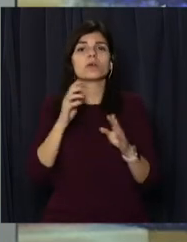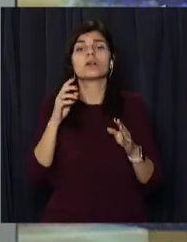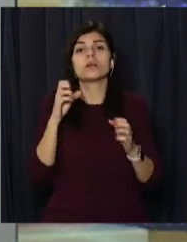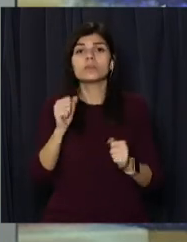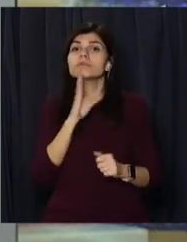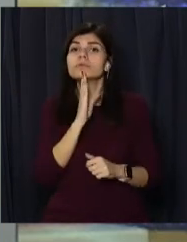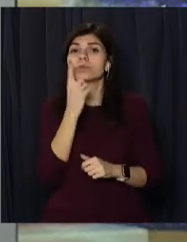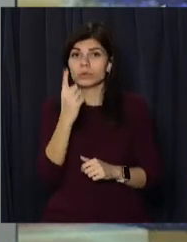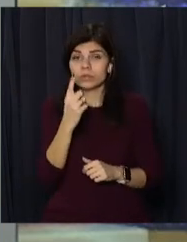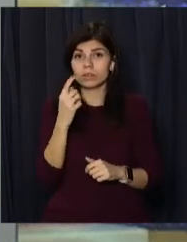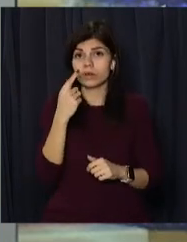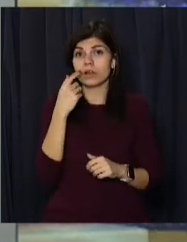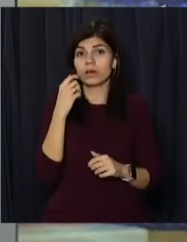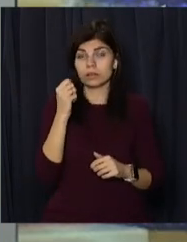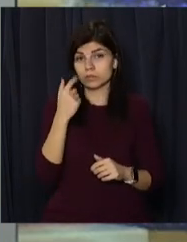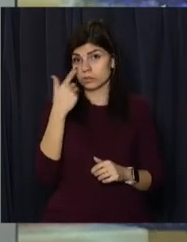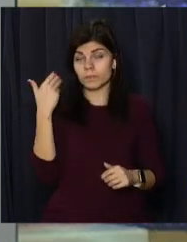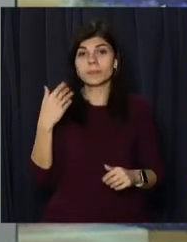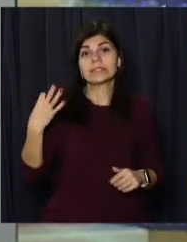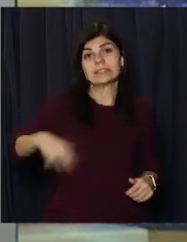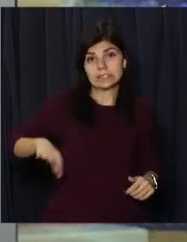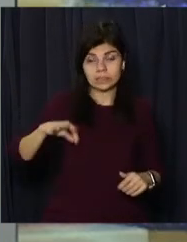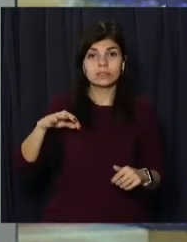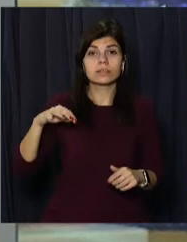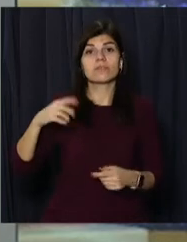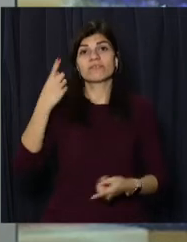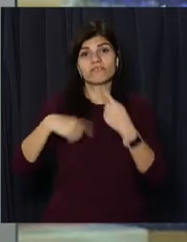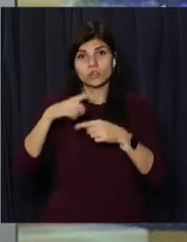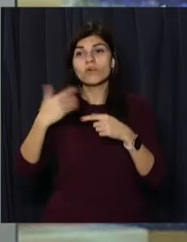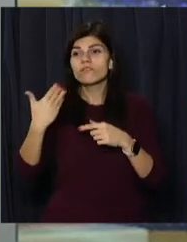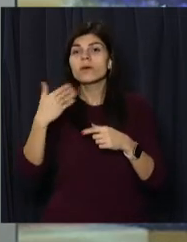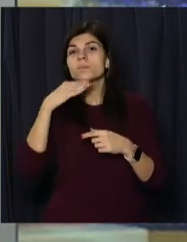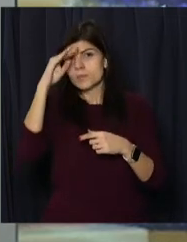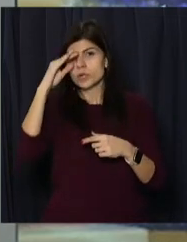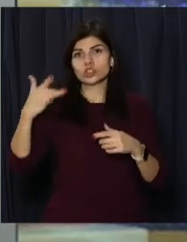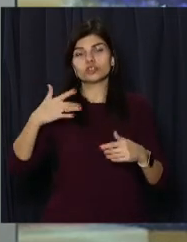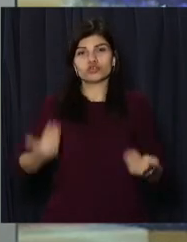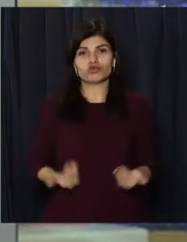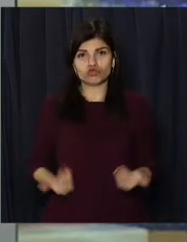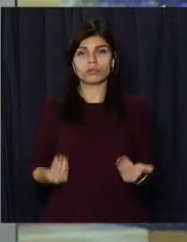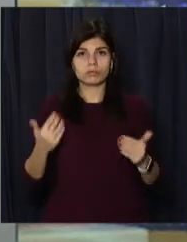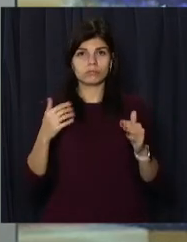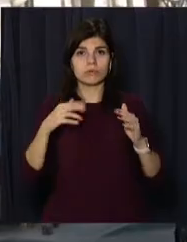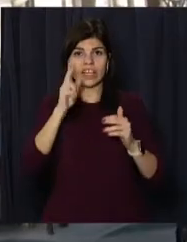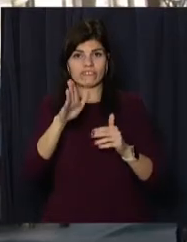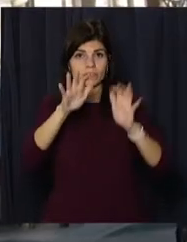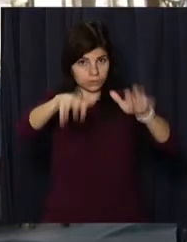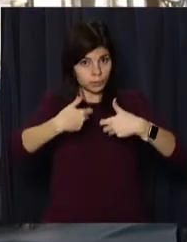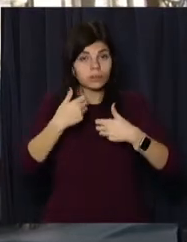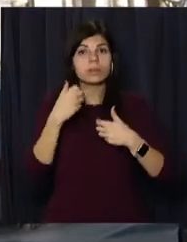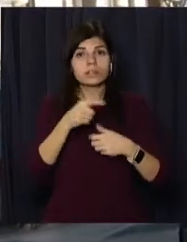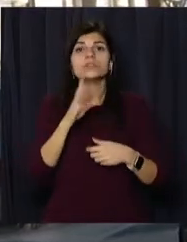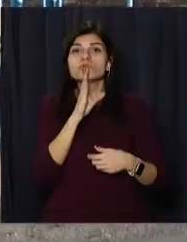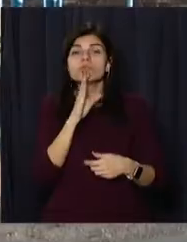покійного довелося тільки днями. Син покійного вирішив повернути батьківське житло. Тому вдова повернулася до власної квартири.